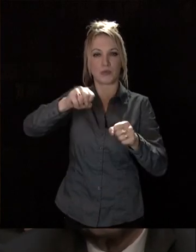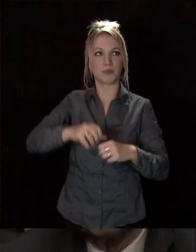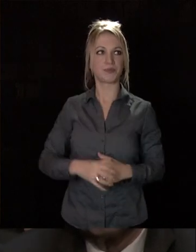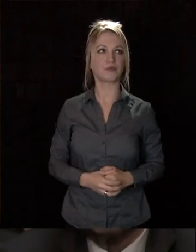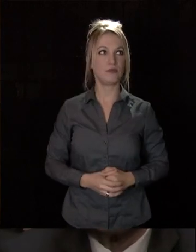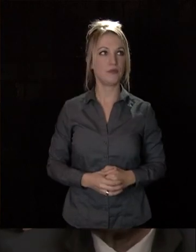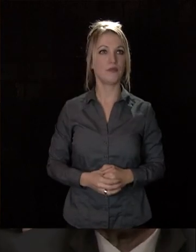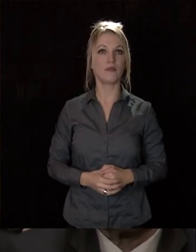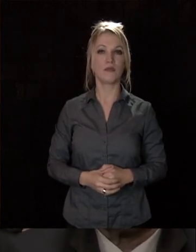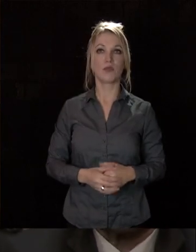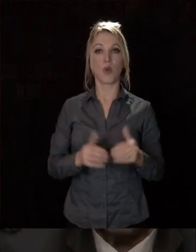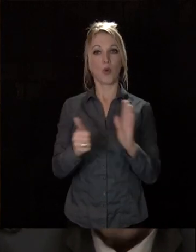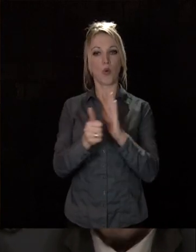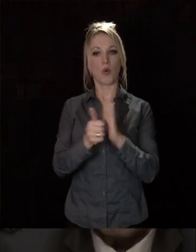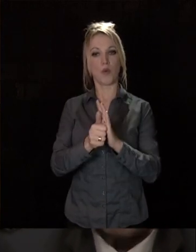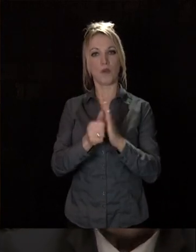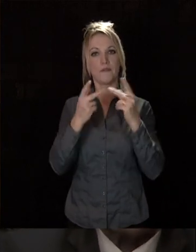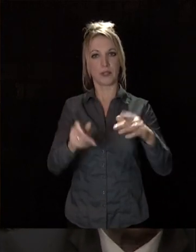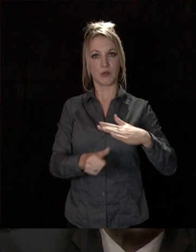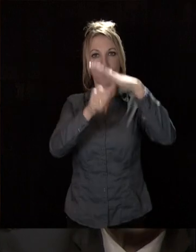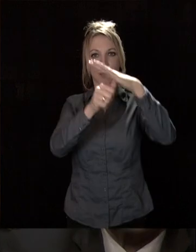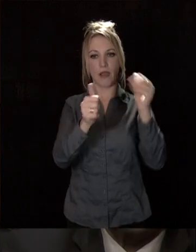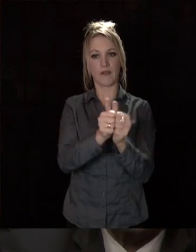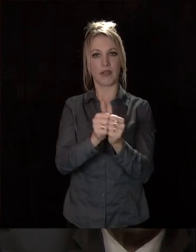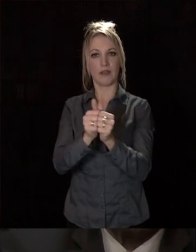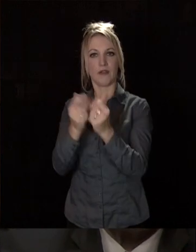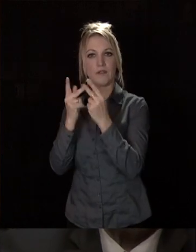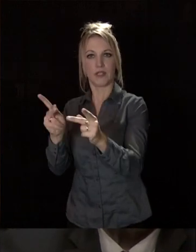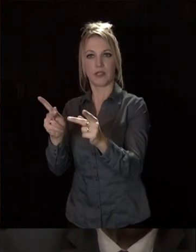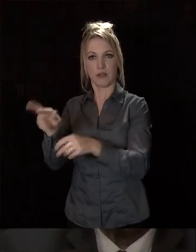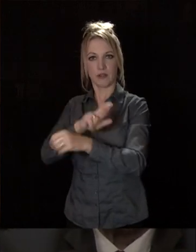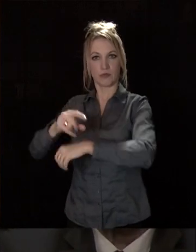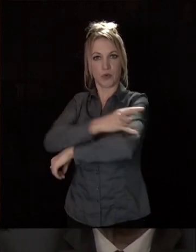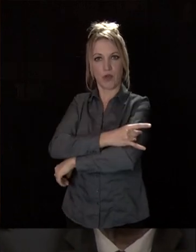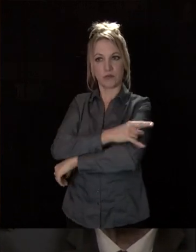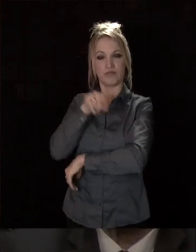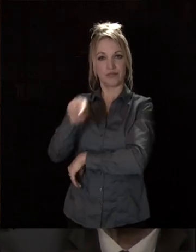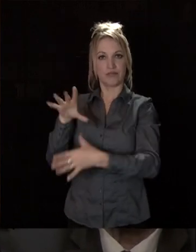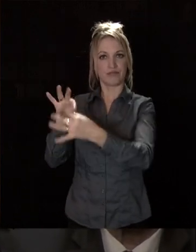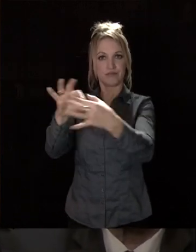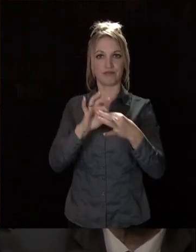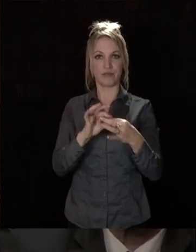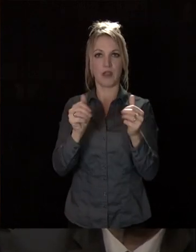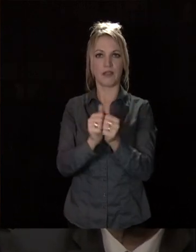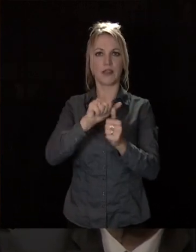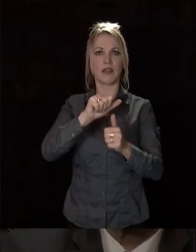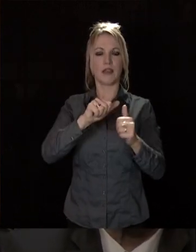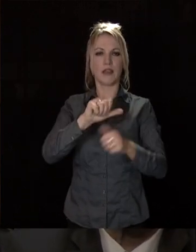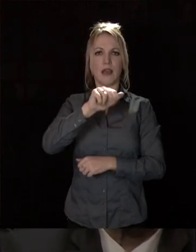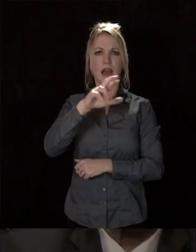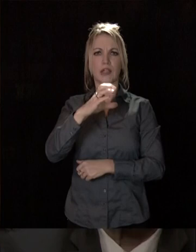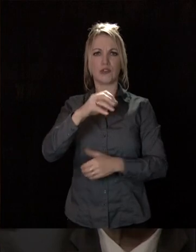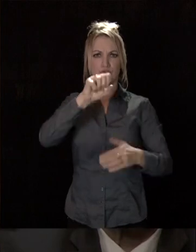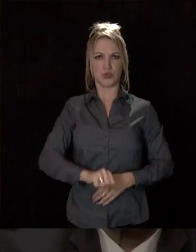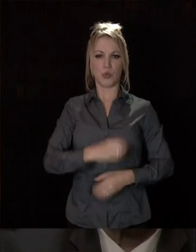jouer notre rôle de métropole en lien avec les autres villes de la région Bourgogne.'est fait avec l'Arc Sud, mais aussi avec